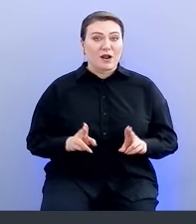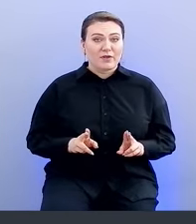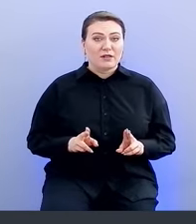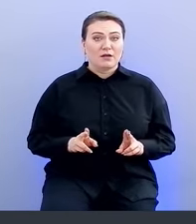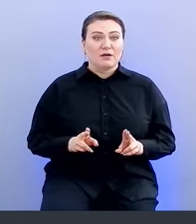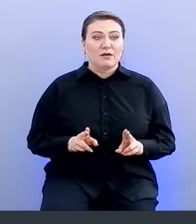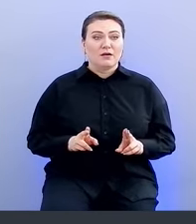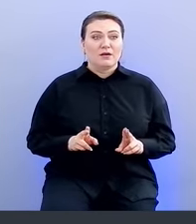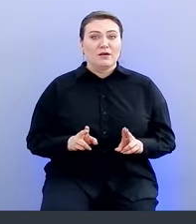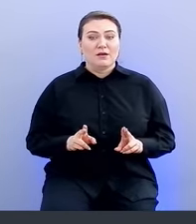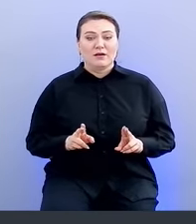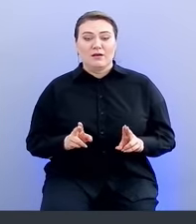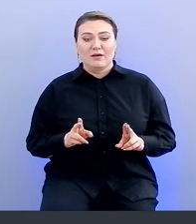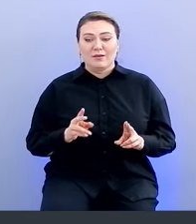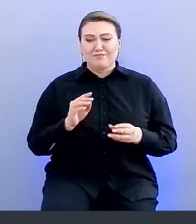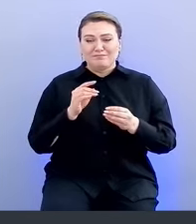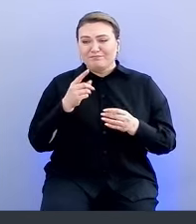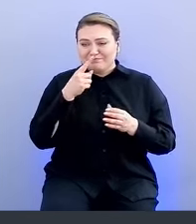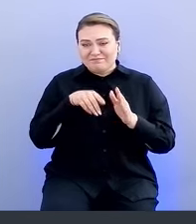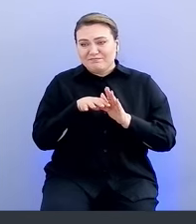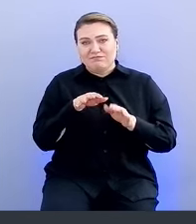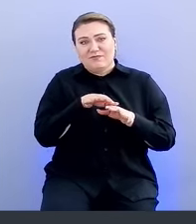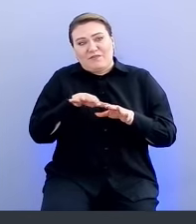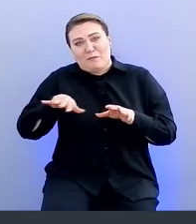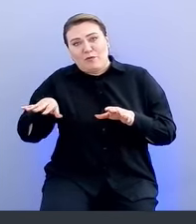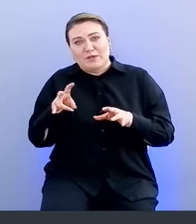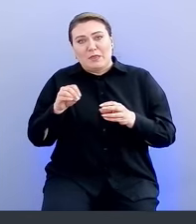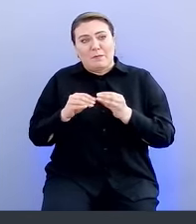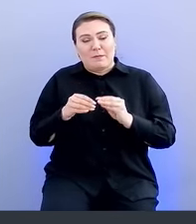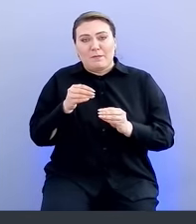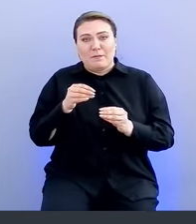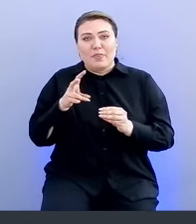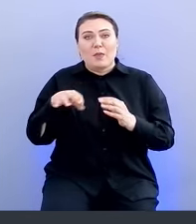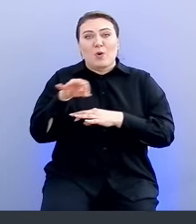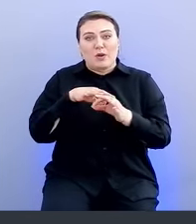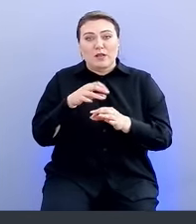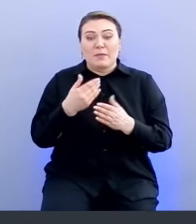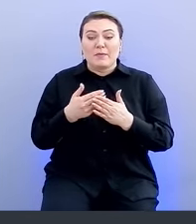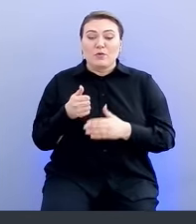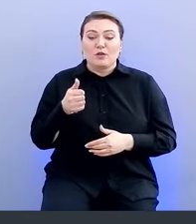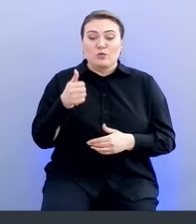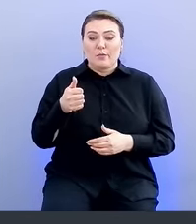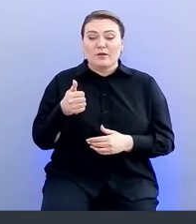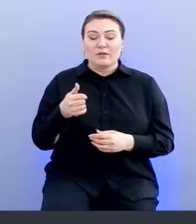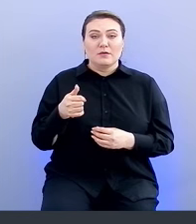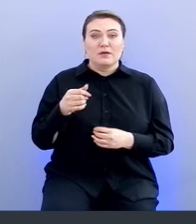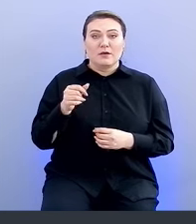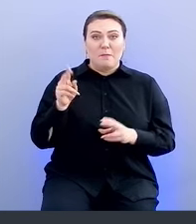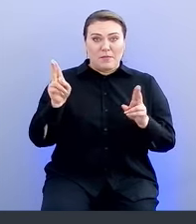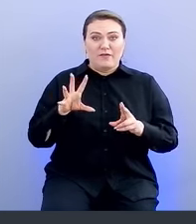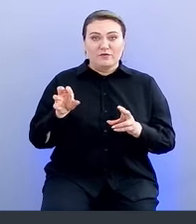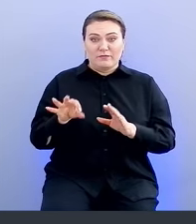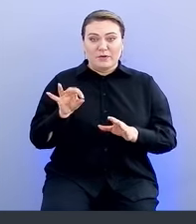фолзит на проекте. И можно, на самом деле, одной кнопкой по фильтру выбрать это правило и все